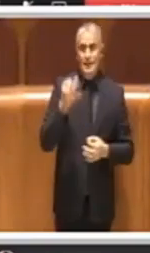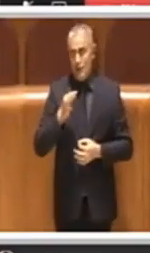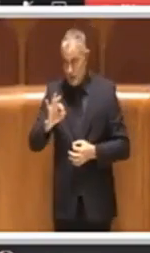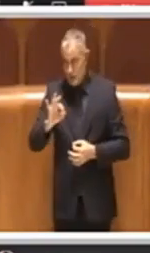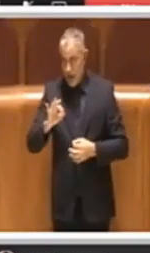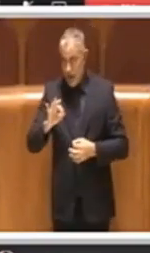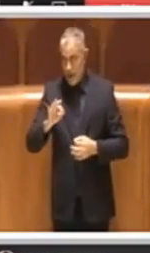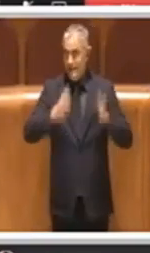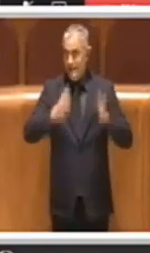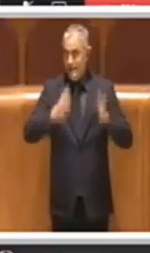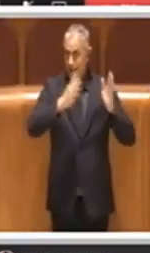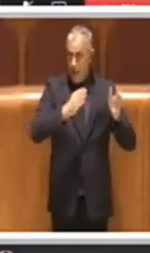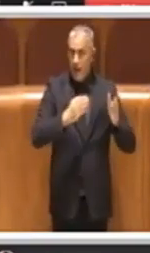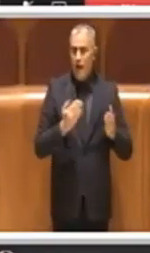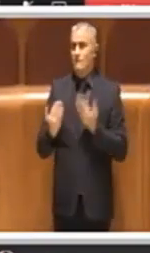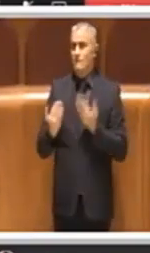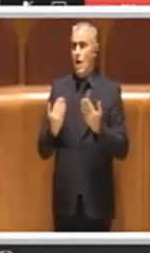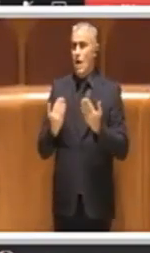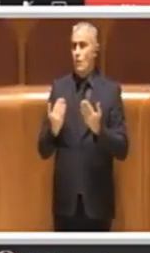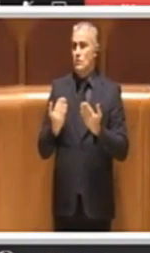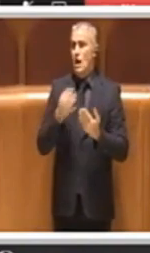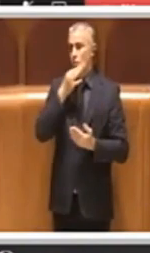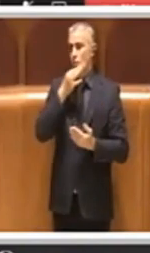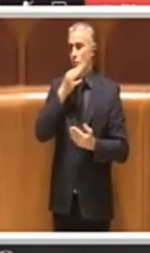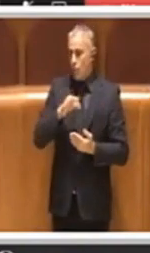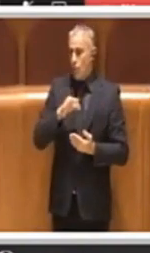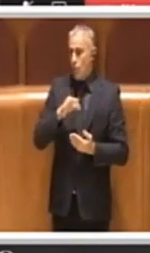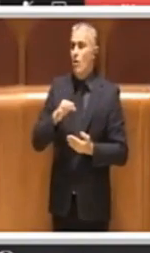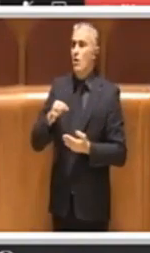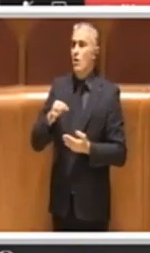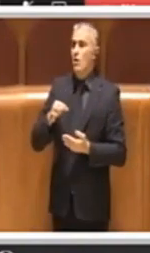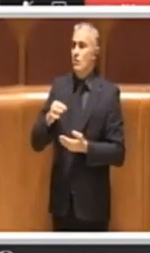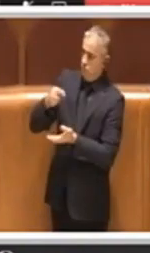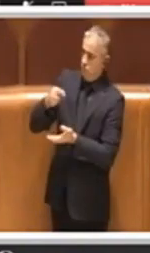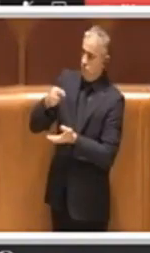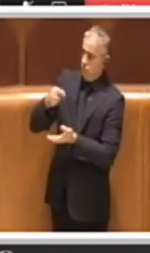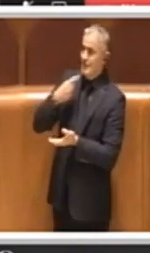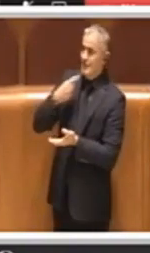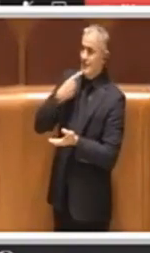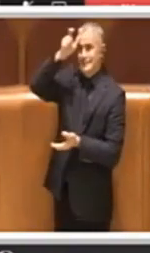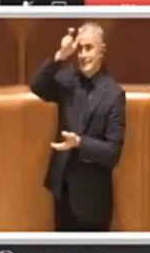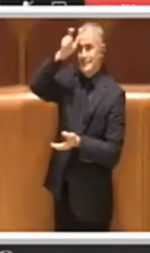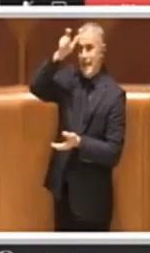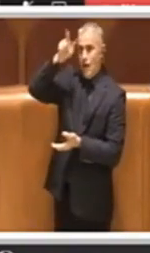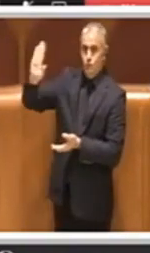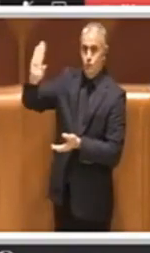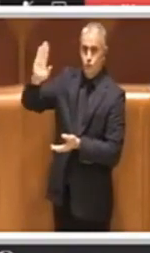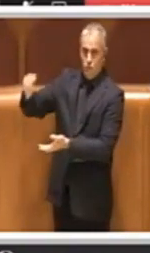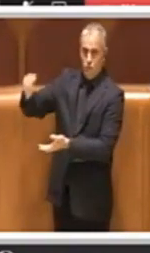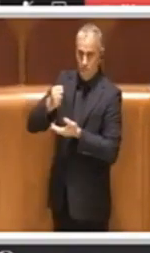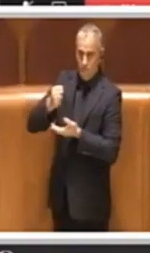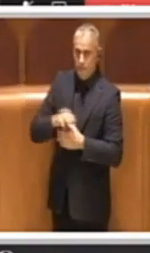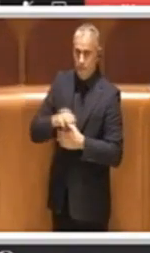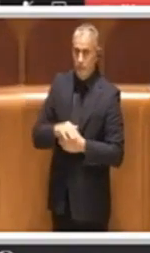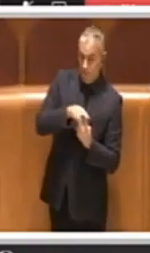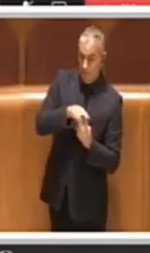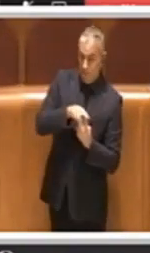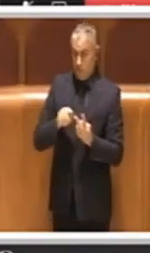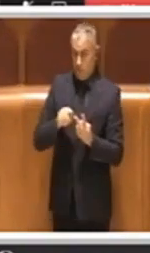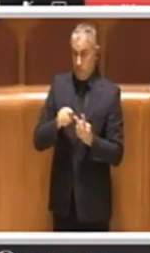si valuti anche la possibilità di attingere agli eventuali incentivi erogati dallo Stato. Quindi con queste due